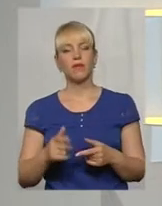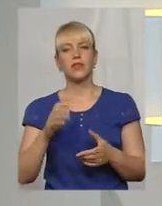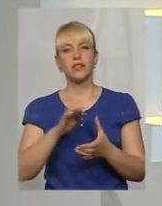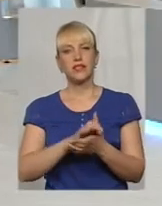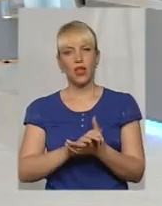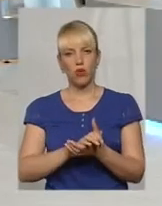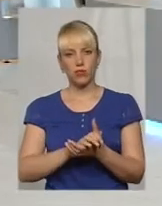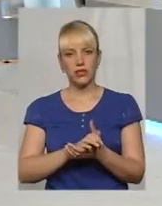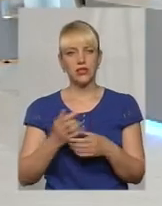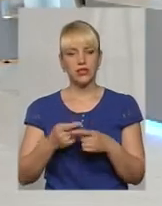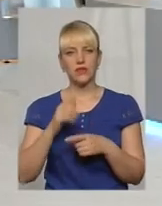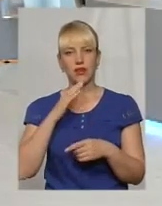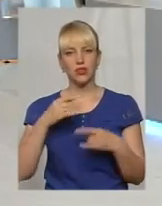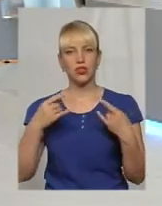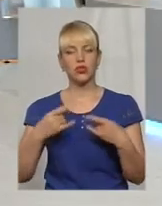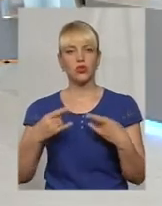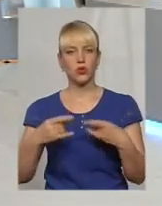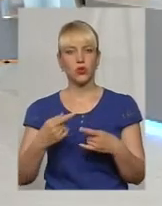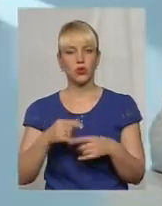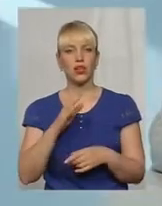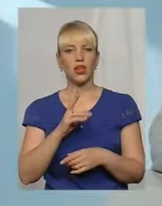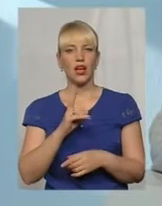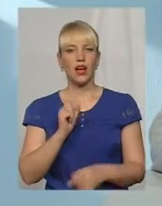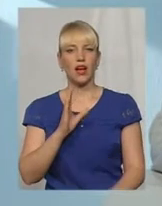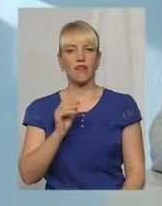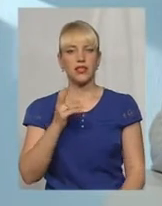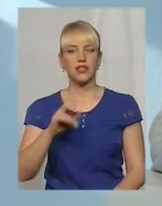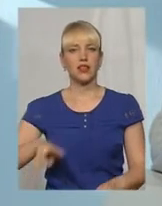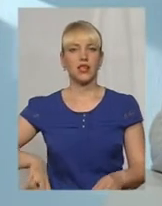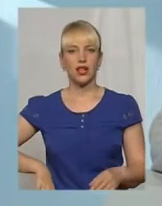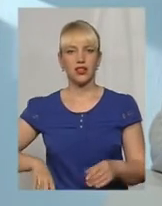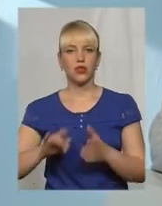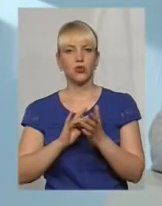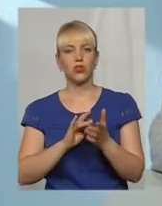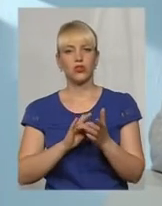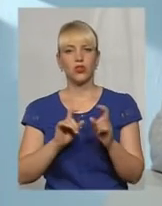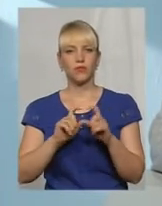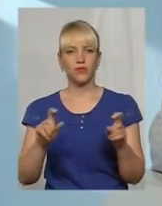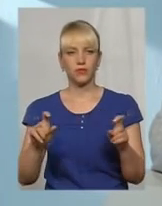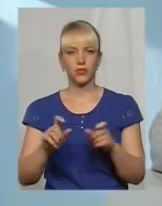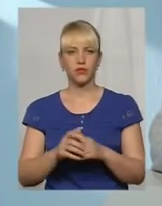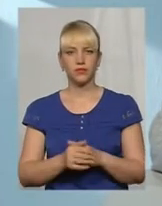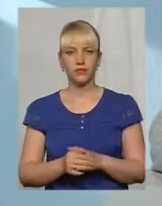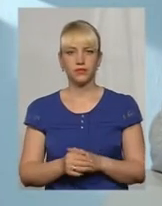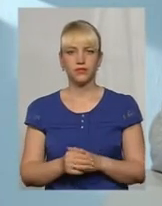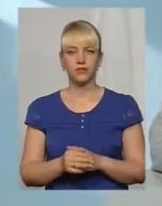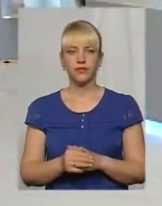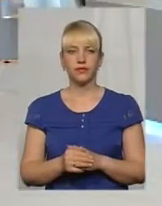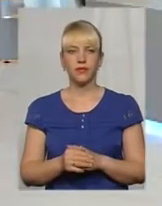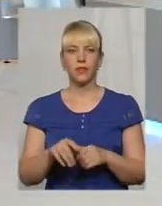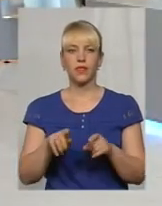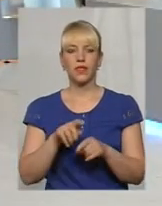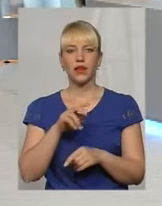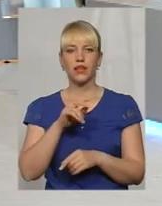Отож, знайомтесь. У нашій студії пан Владислав Кавецький, директор туристичної компанії Perfect Travel. Всім добрий вечір. Та